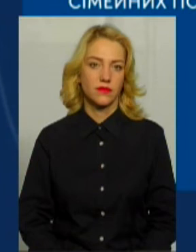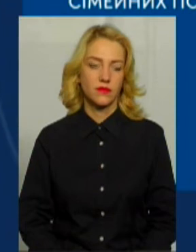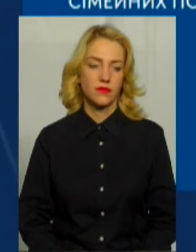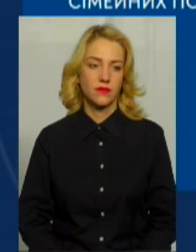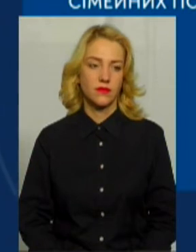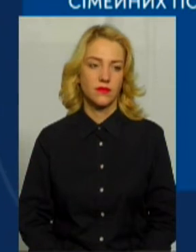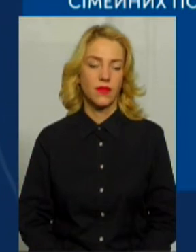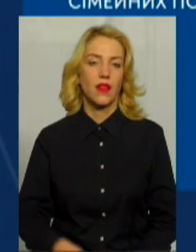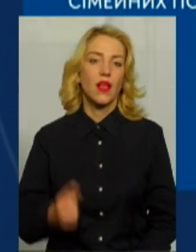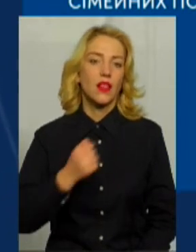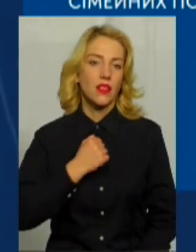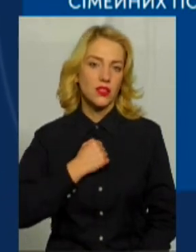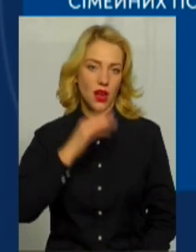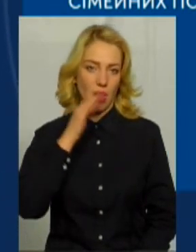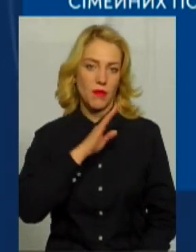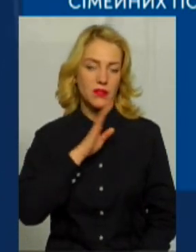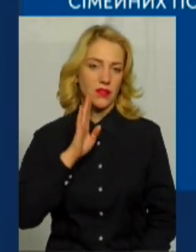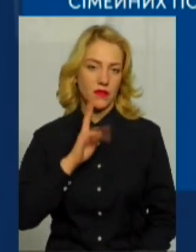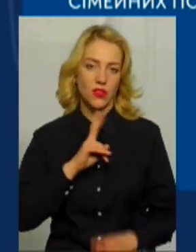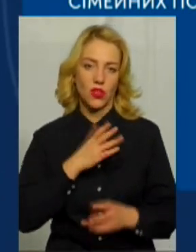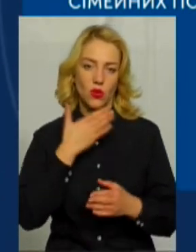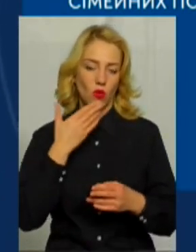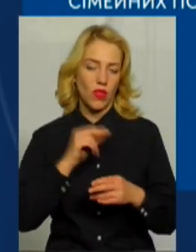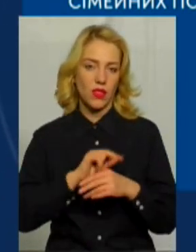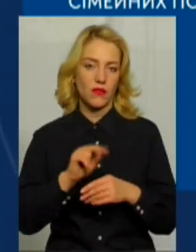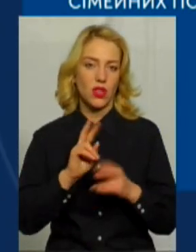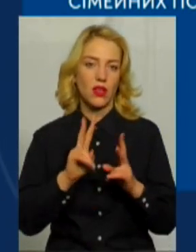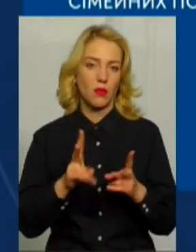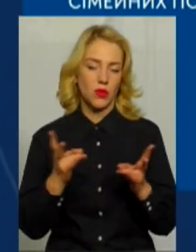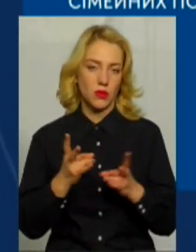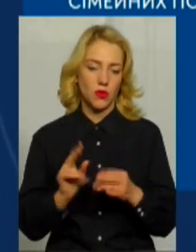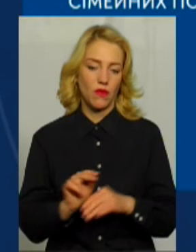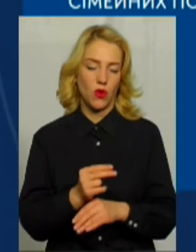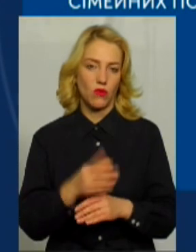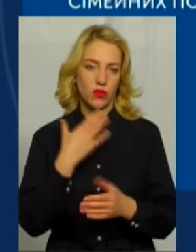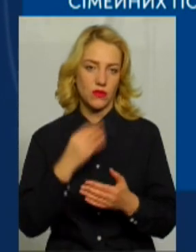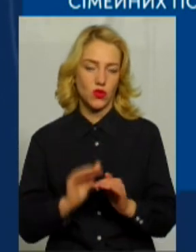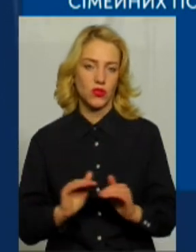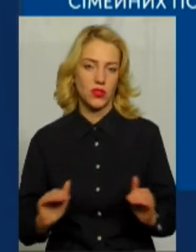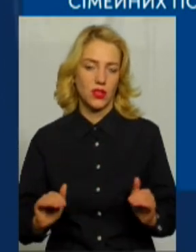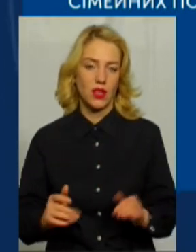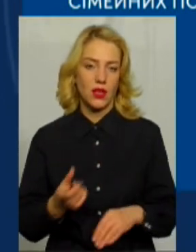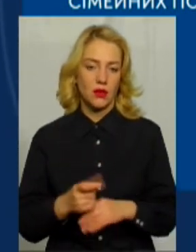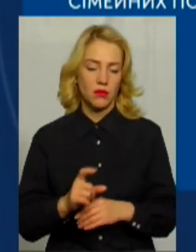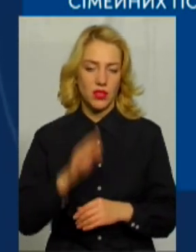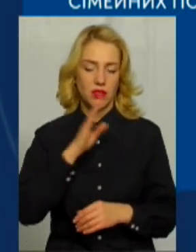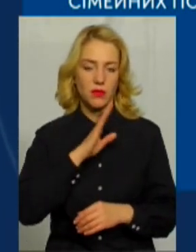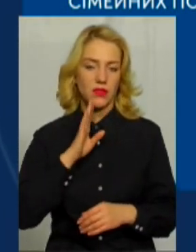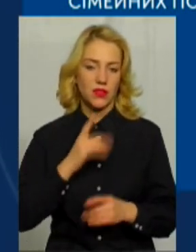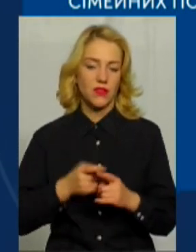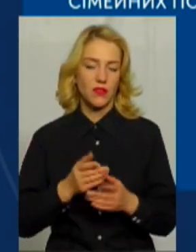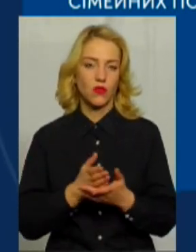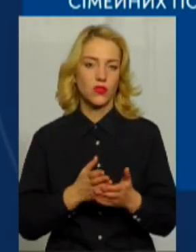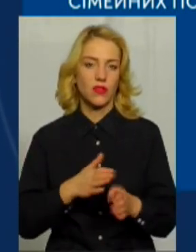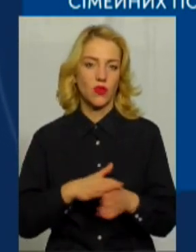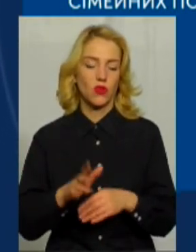На жаль, батьків ніхто не навчає, як потрібно виховувати свої дітей. Більшість батьків функцію, оцю виконую таким